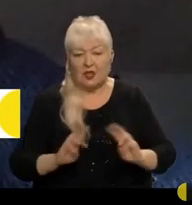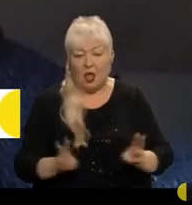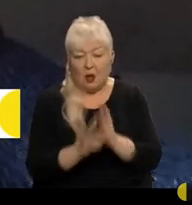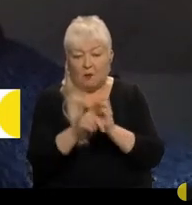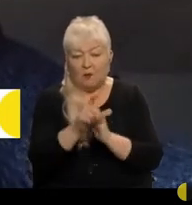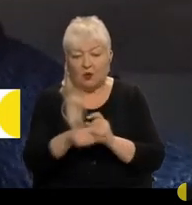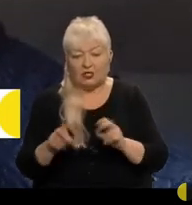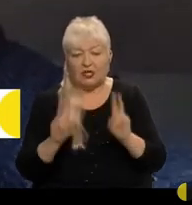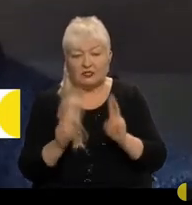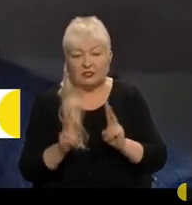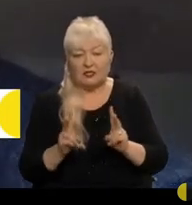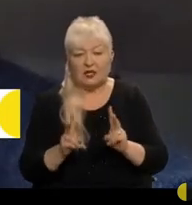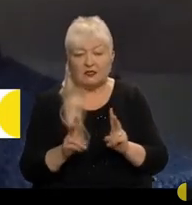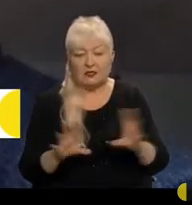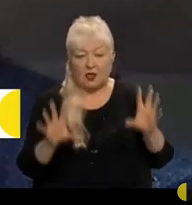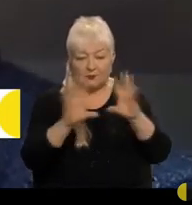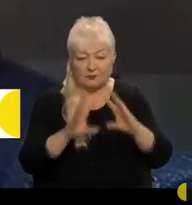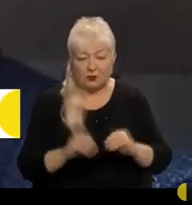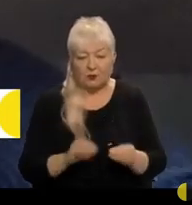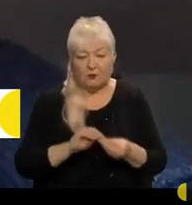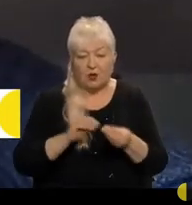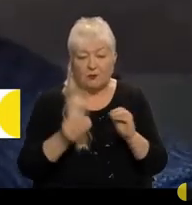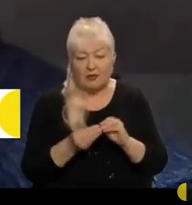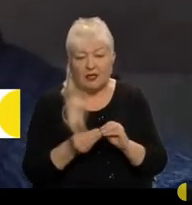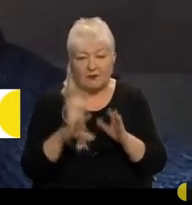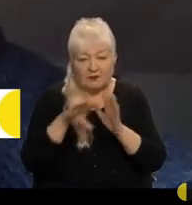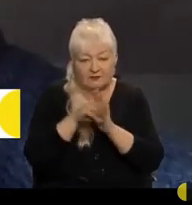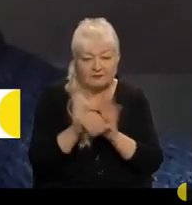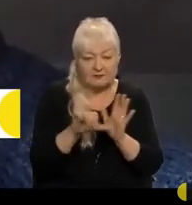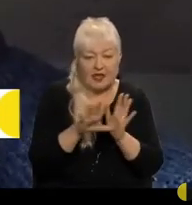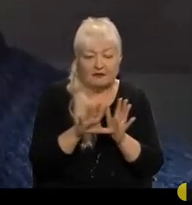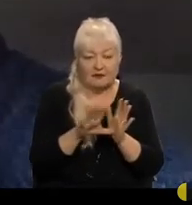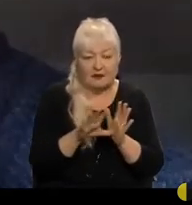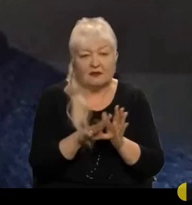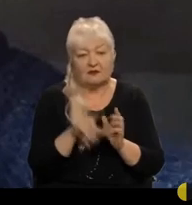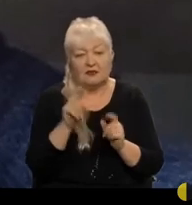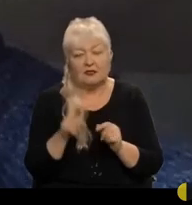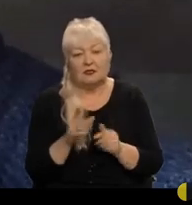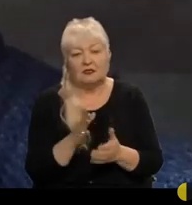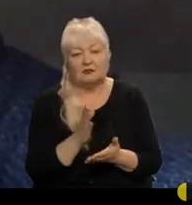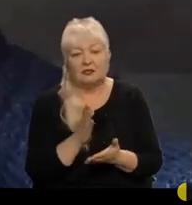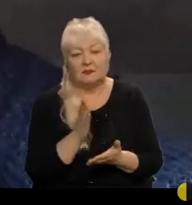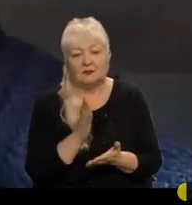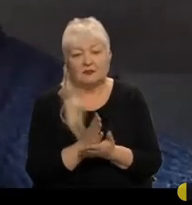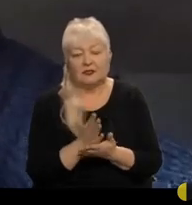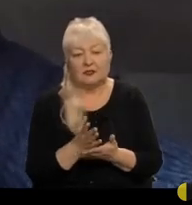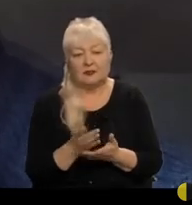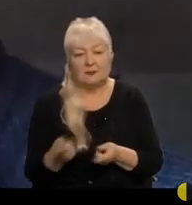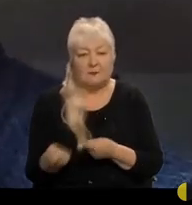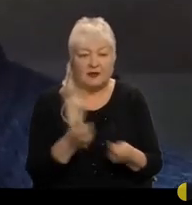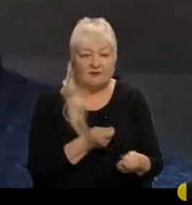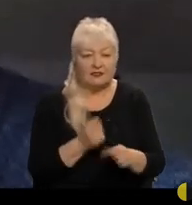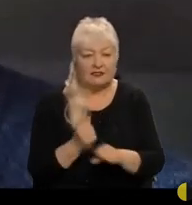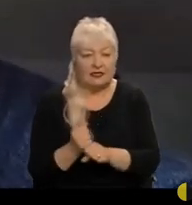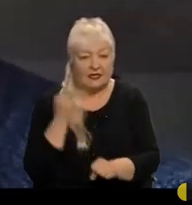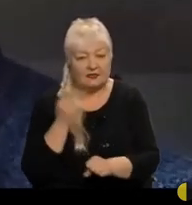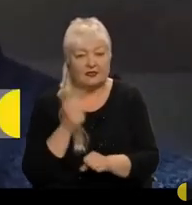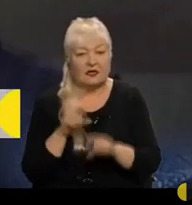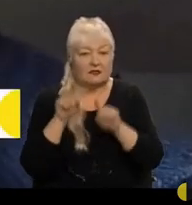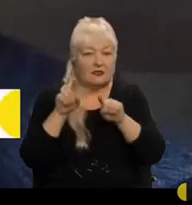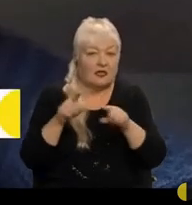тушать проблеми в енергетиці, там вони сталися, туди генератори повезли, там десь люди